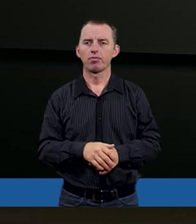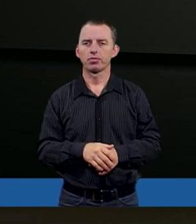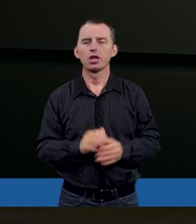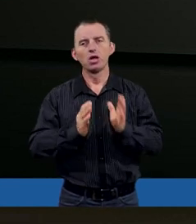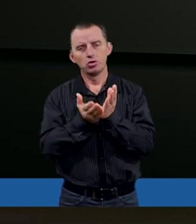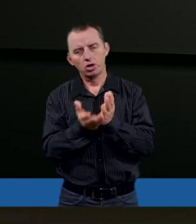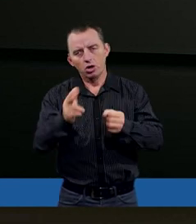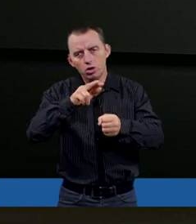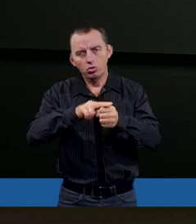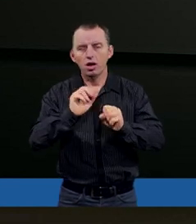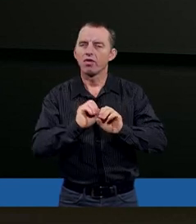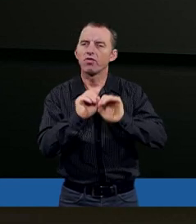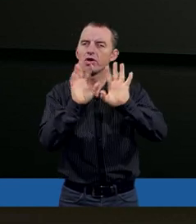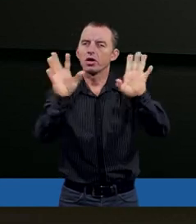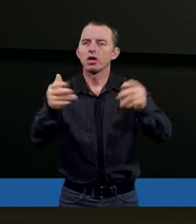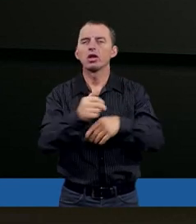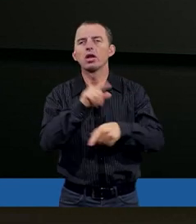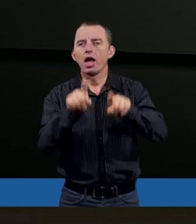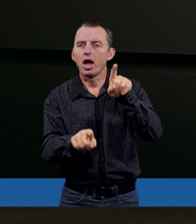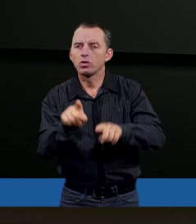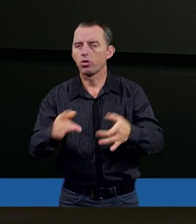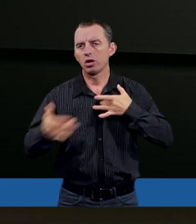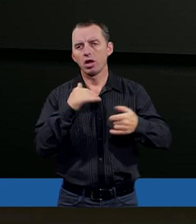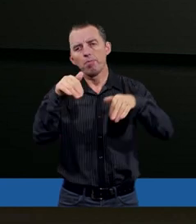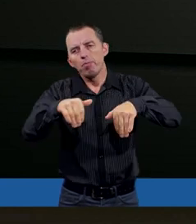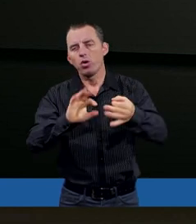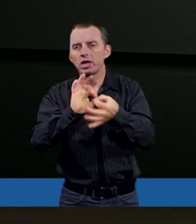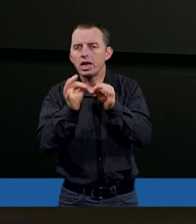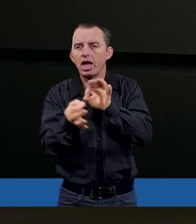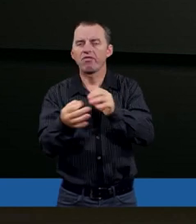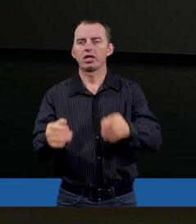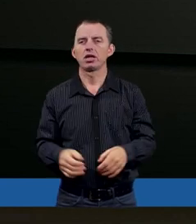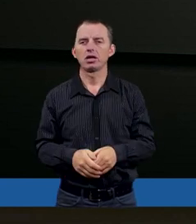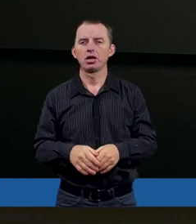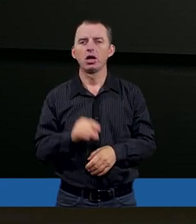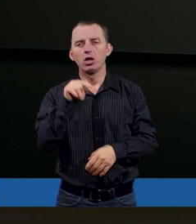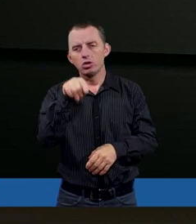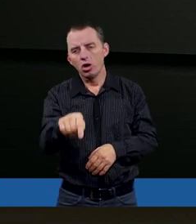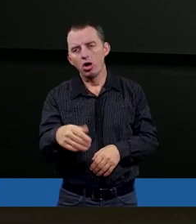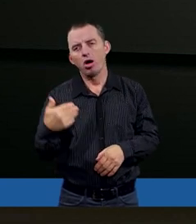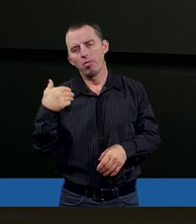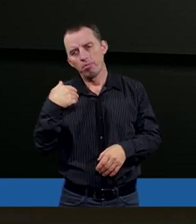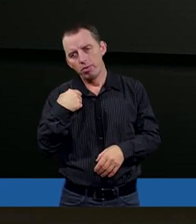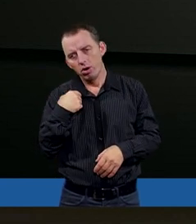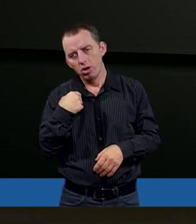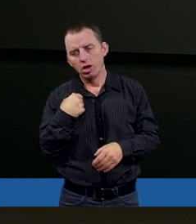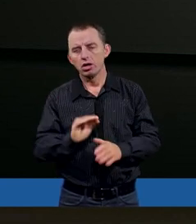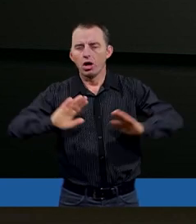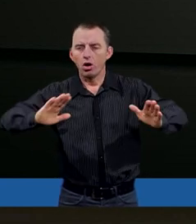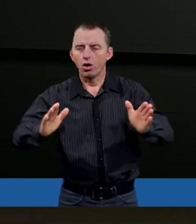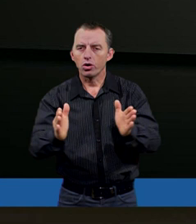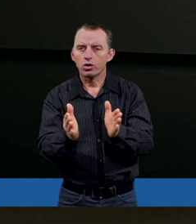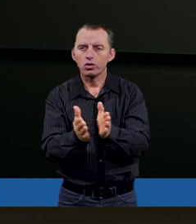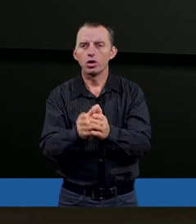księgę, która wyjaśnia naturę cierpienia może nawet, ale to chyba byłoby zbytnie ograniczenie tej